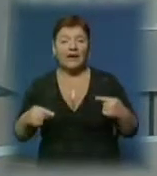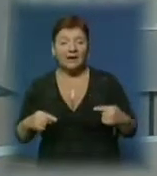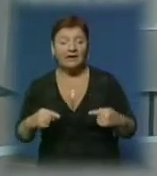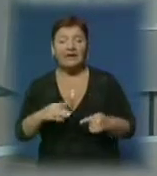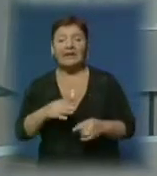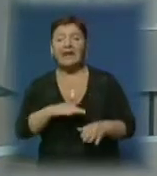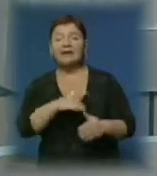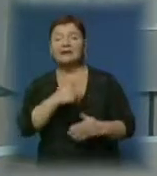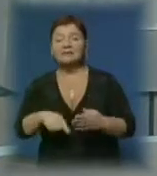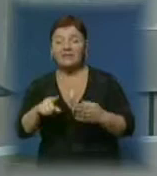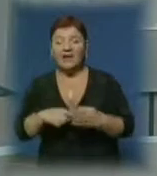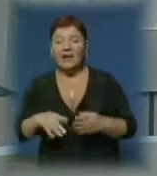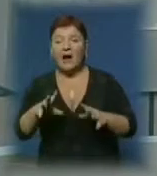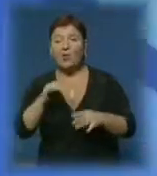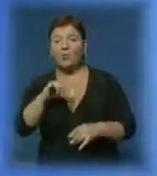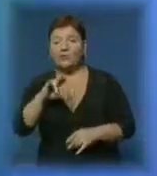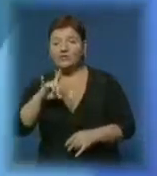продажу, а й утилізували.